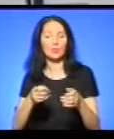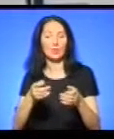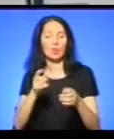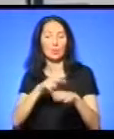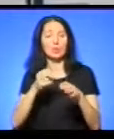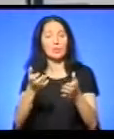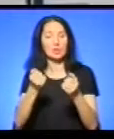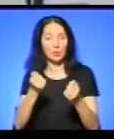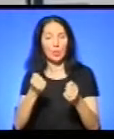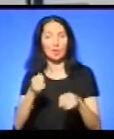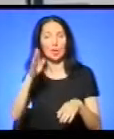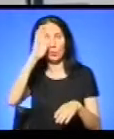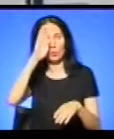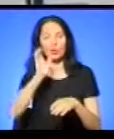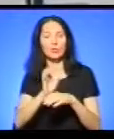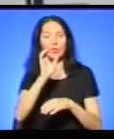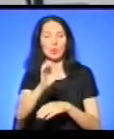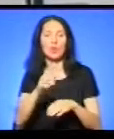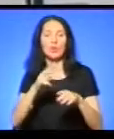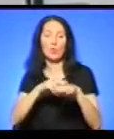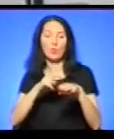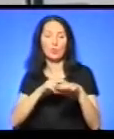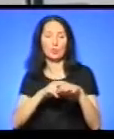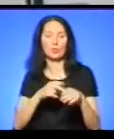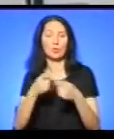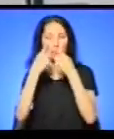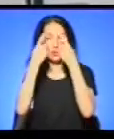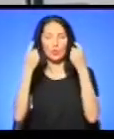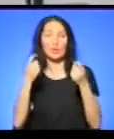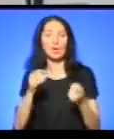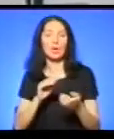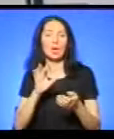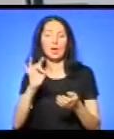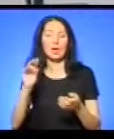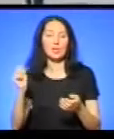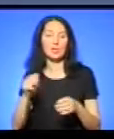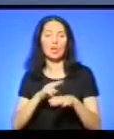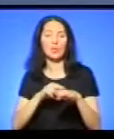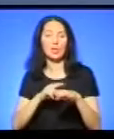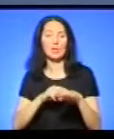відділку поліції. Про це повідомила речник патрульної поліції Тернопільщини Оксана Смільська.